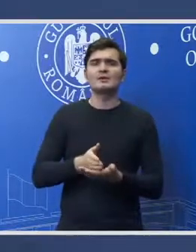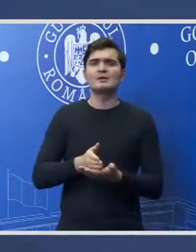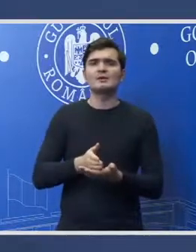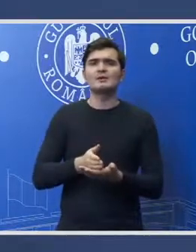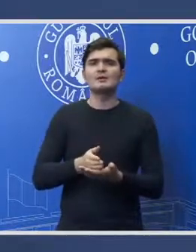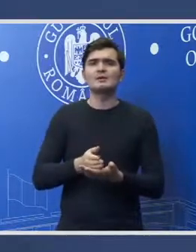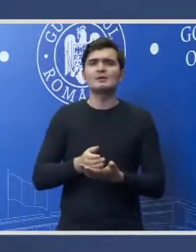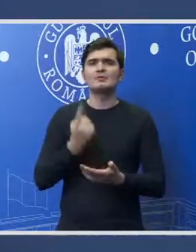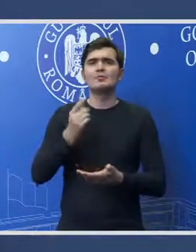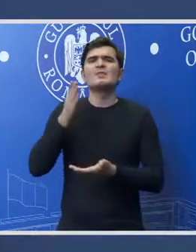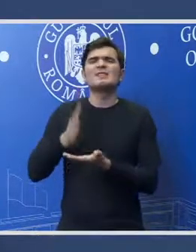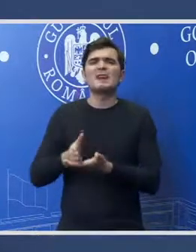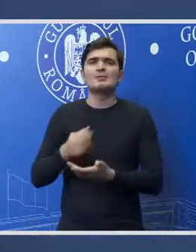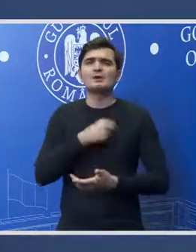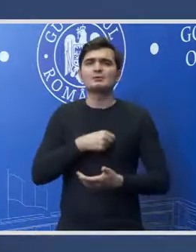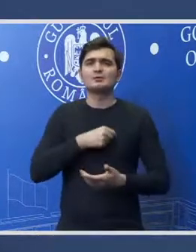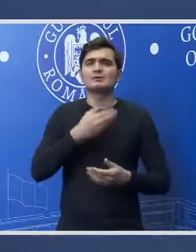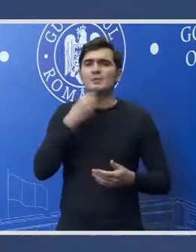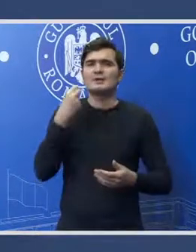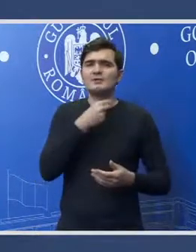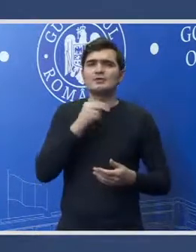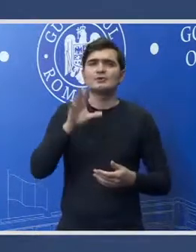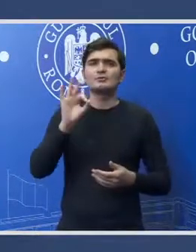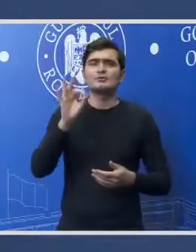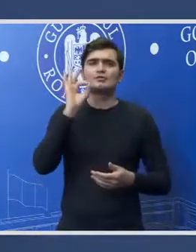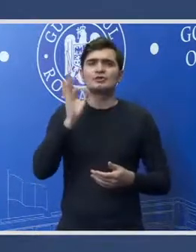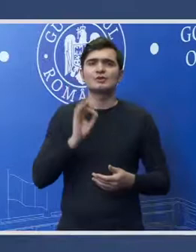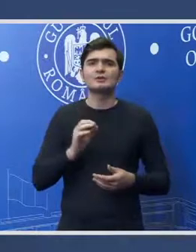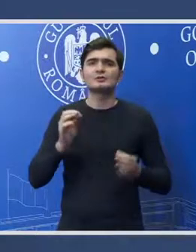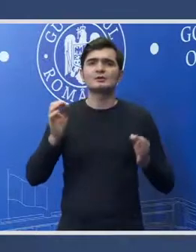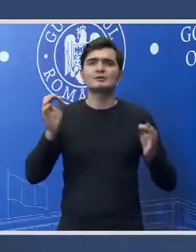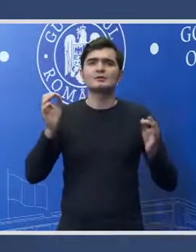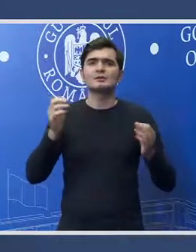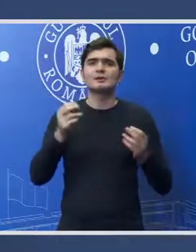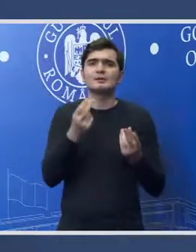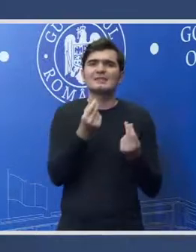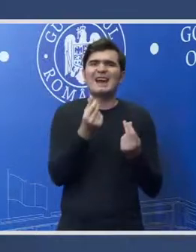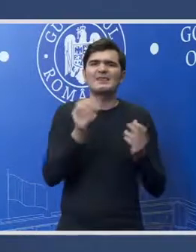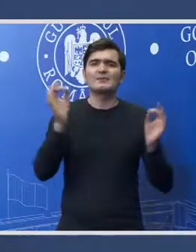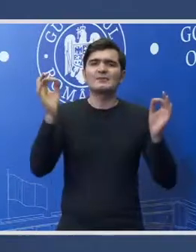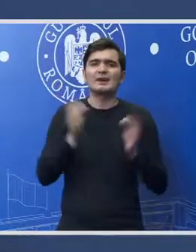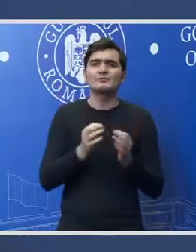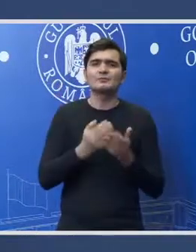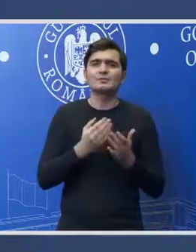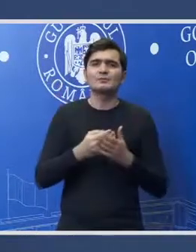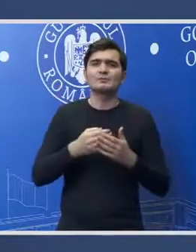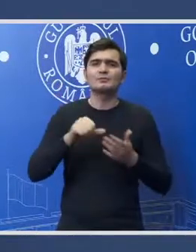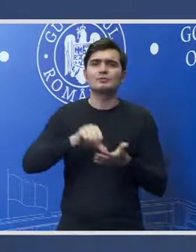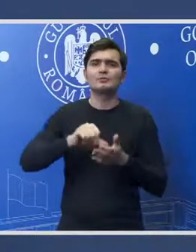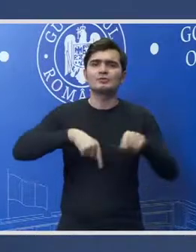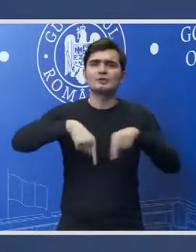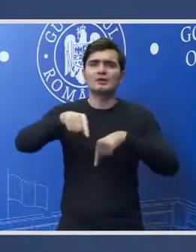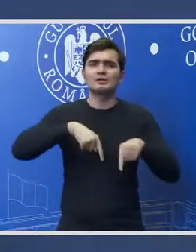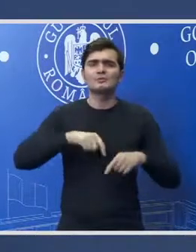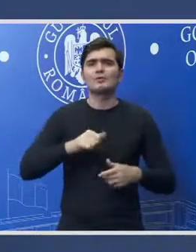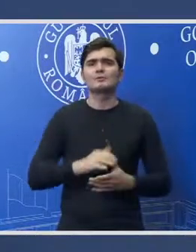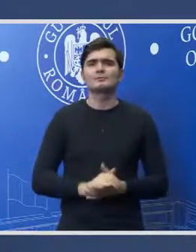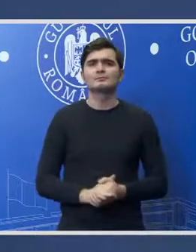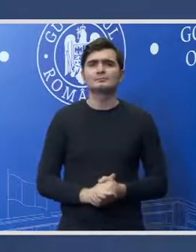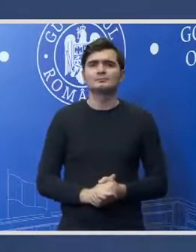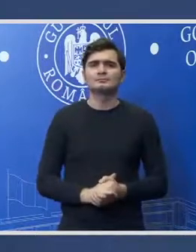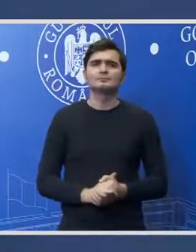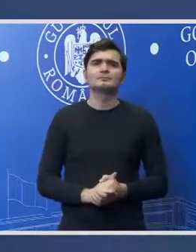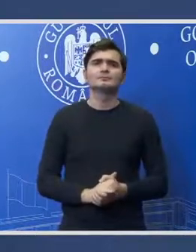să beneficieze de tarif redus cu 5% pe mijloace de transport și abrogarea prevedorului prin care se reglementa ca studenți să beneficieze de gratuitate.